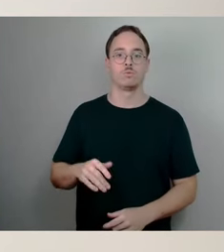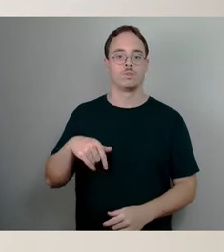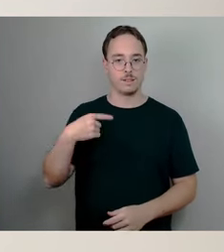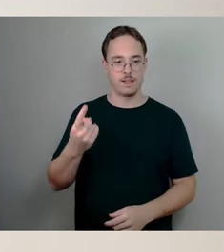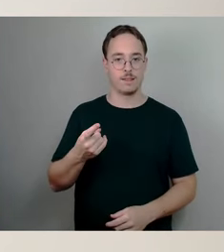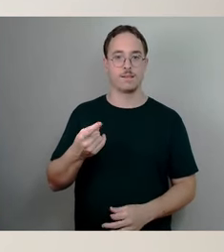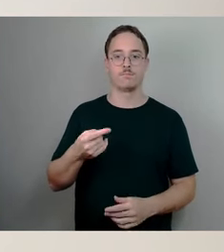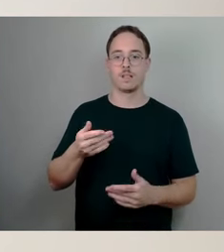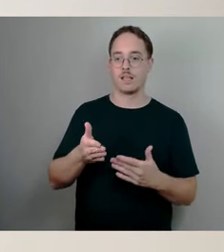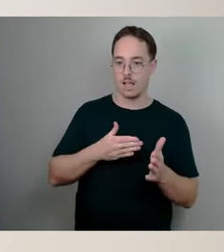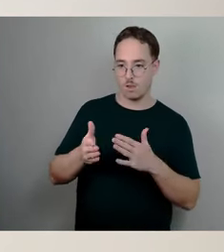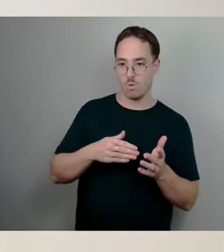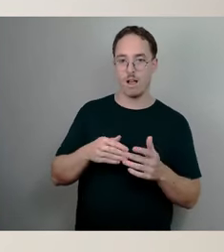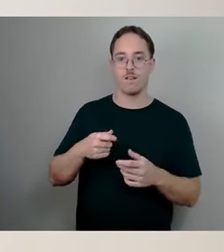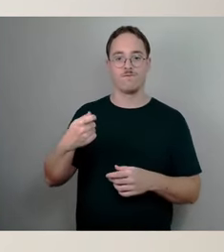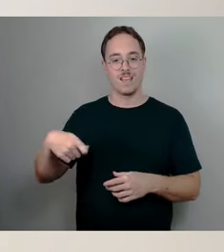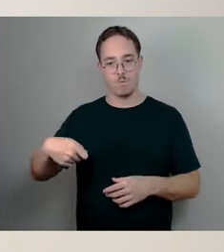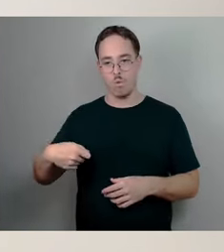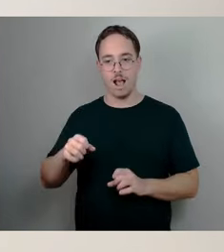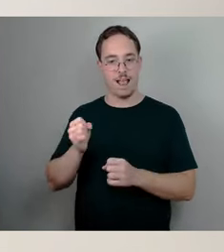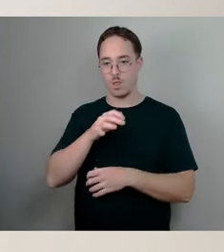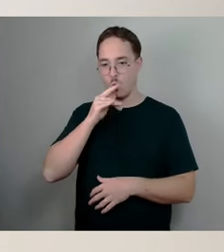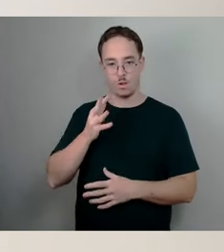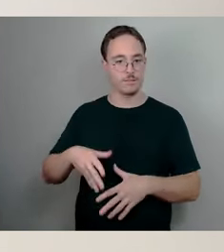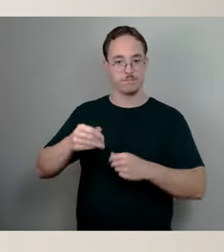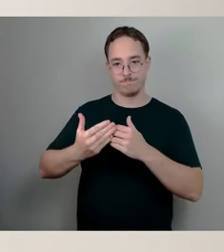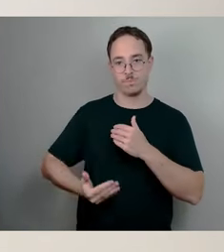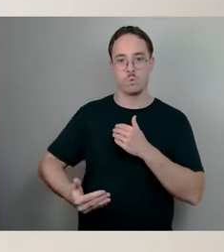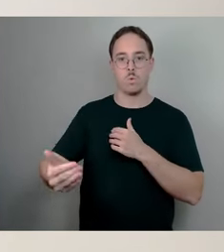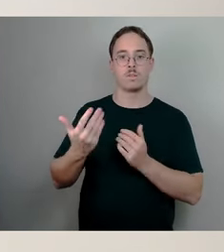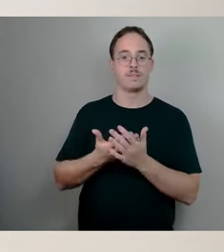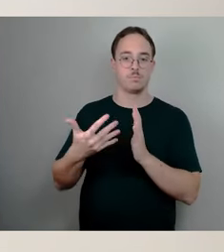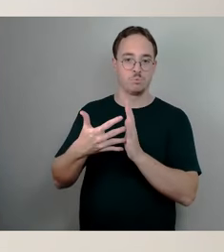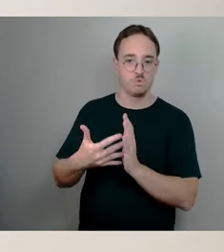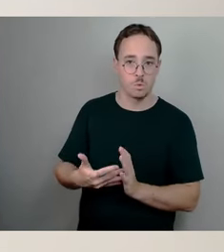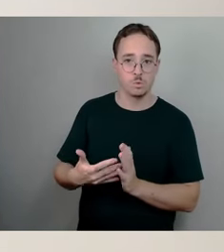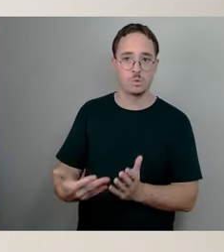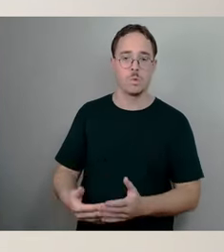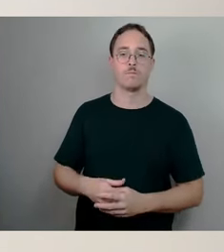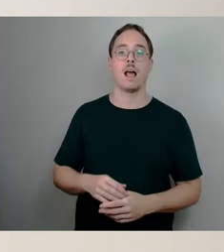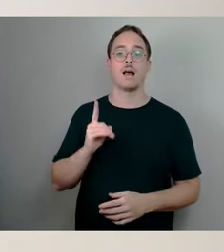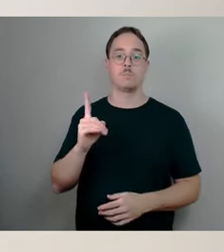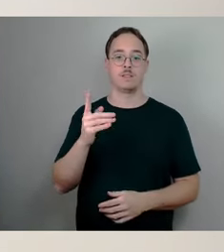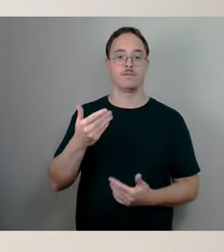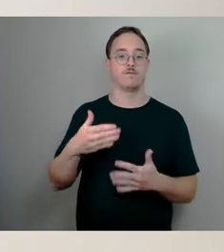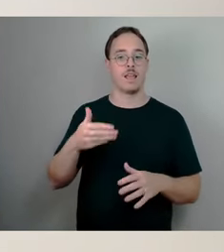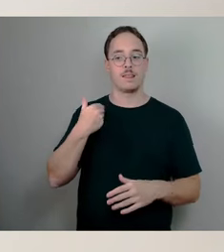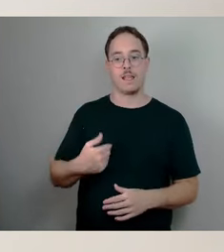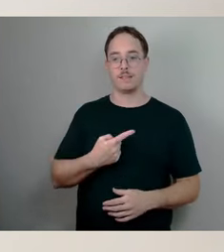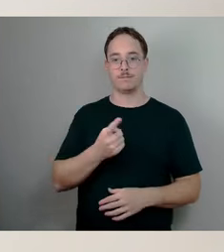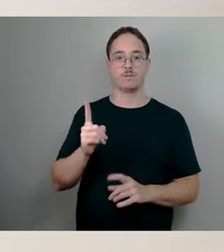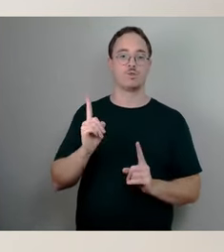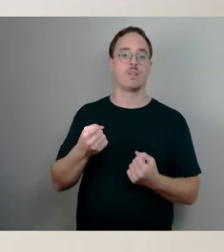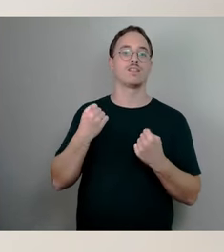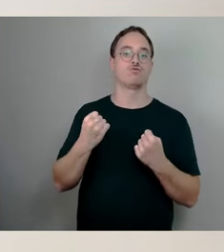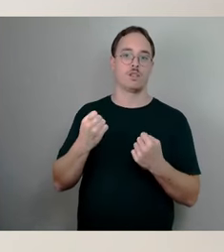in Kraft gesetzt werden musste, konnte aber eben die freien Träger entsprechend Sicherheit haben sollten. Und das sollen sie auch diesmal wieder